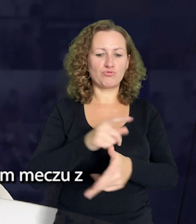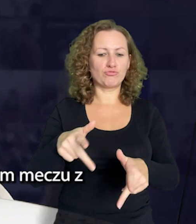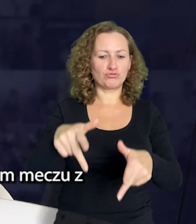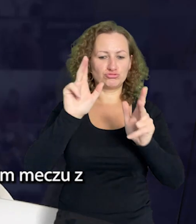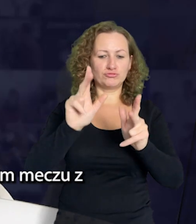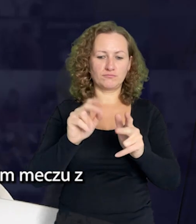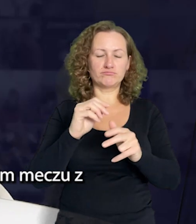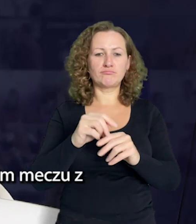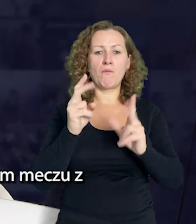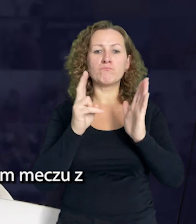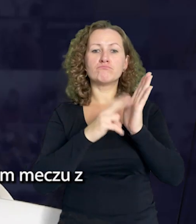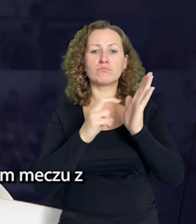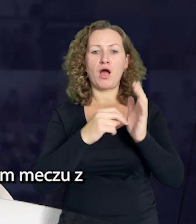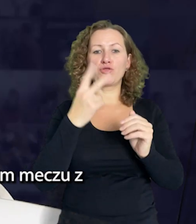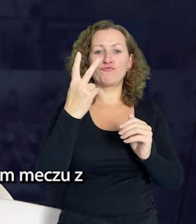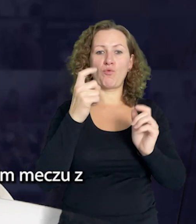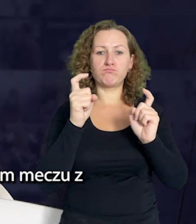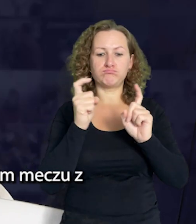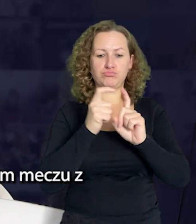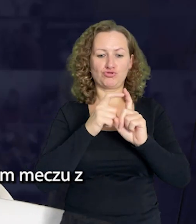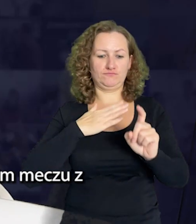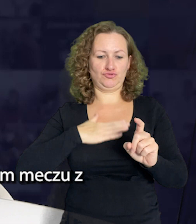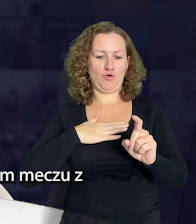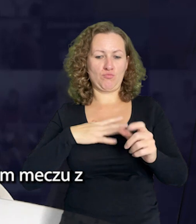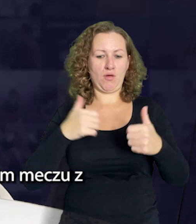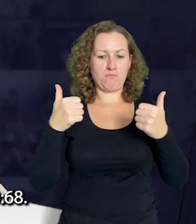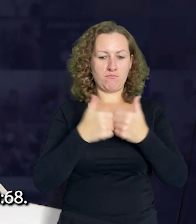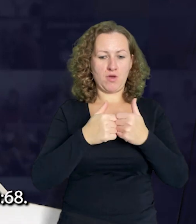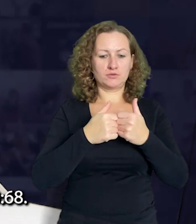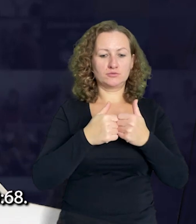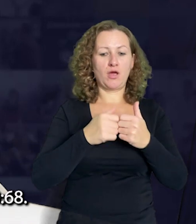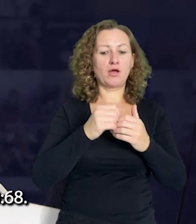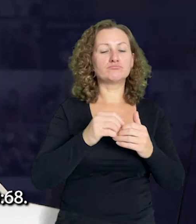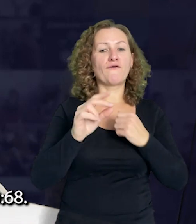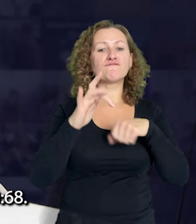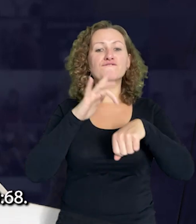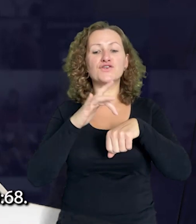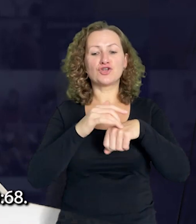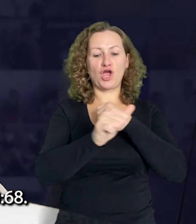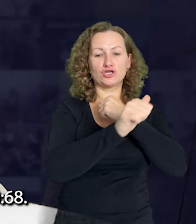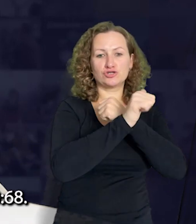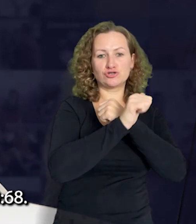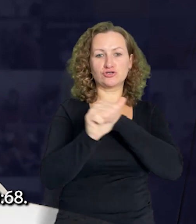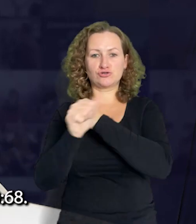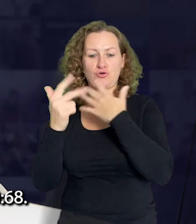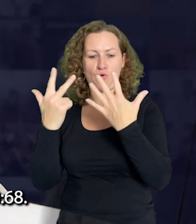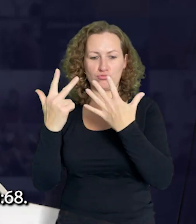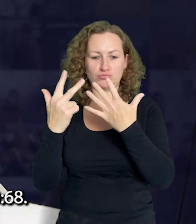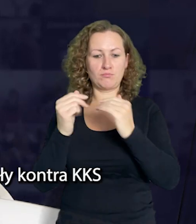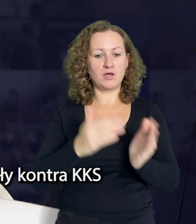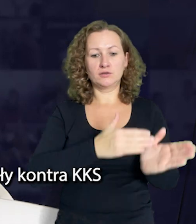Niestety nie udało się zdobyć dwóch punktów w sobotnim meczu Sensation kotwicą Kołobrzeg. Mimo pogoni w czwartej kwarcie przegraliśmy 60